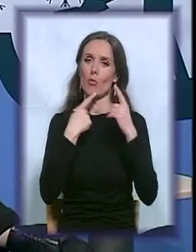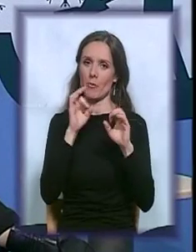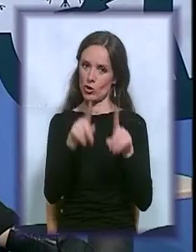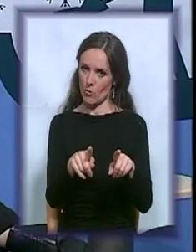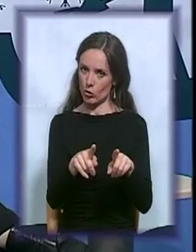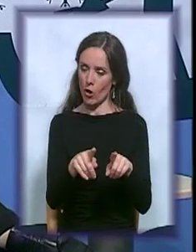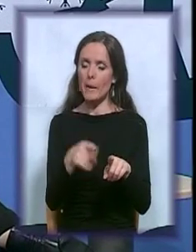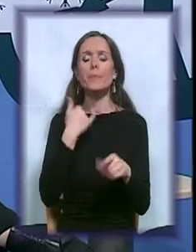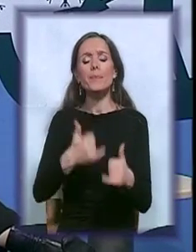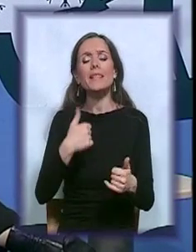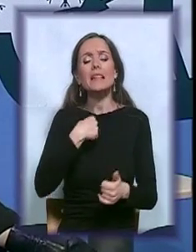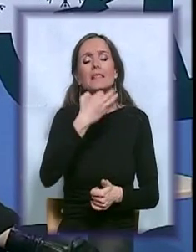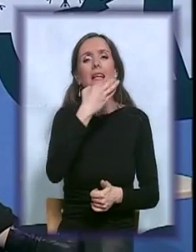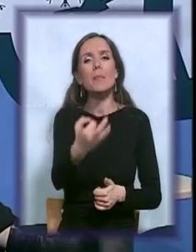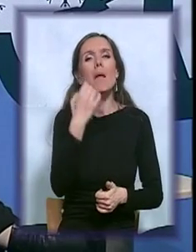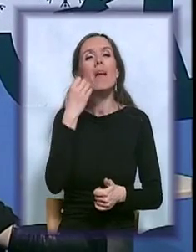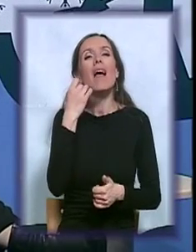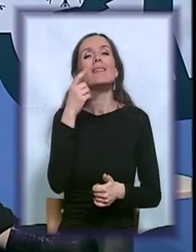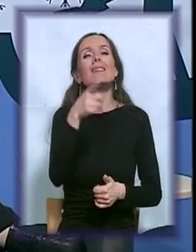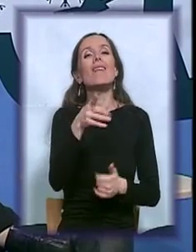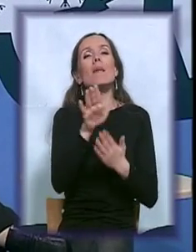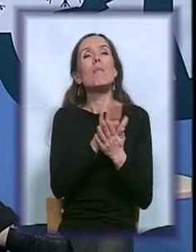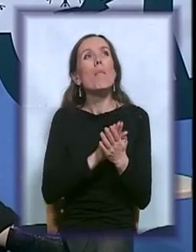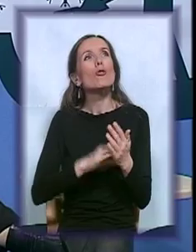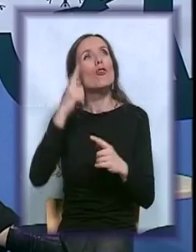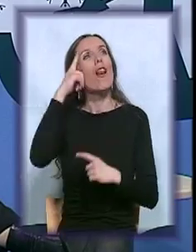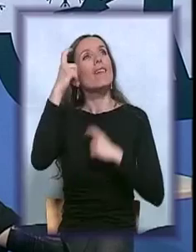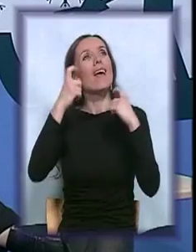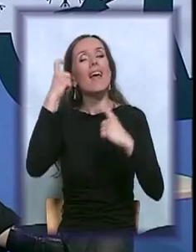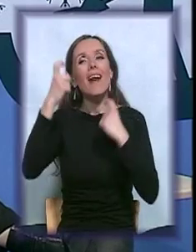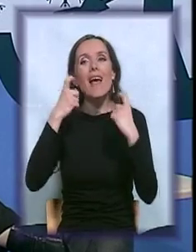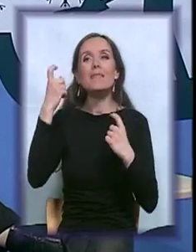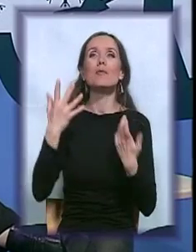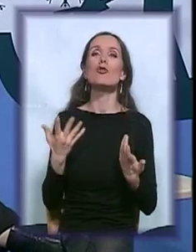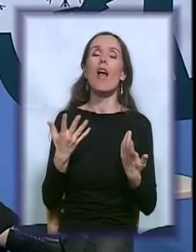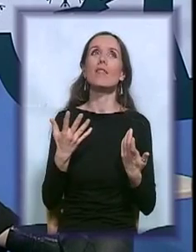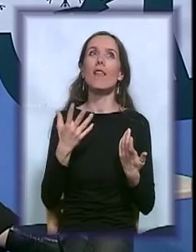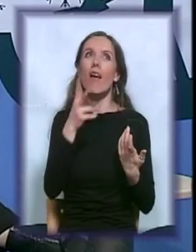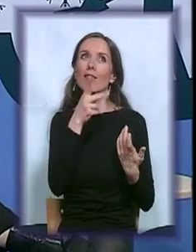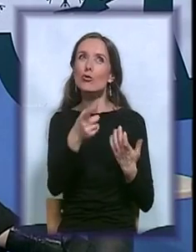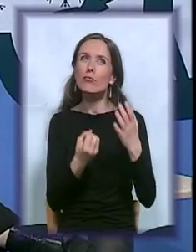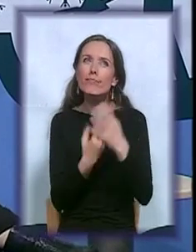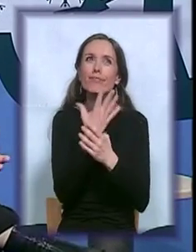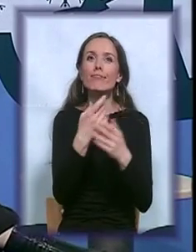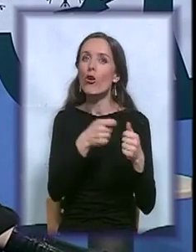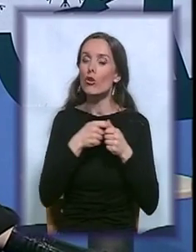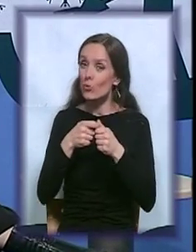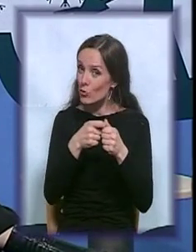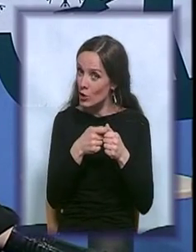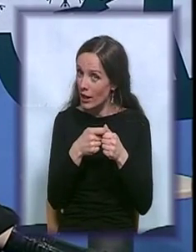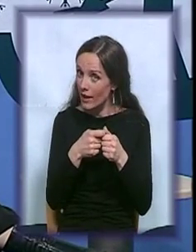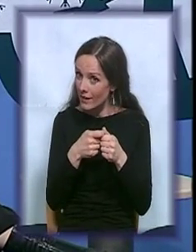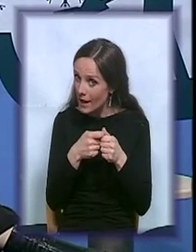počeli da razmišljate snage na o tome da realizujete udruženje, onda ste se čuli sa